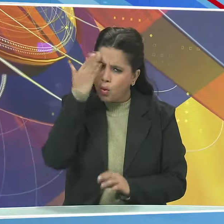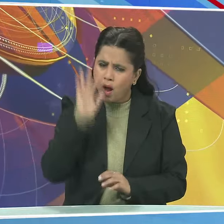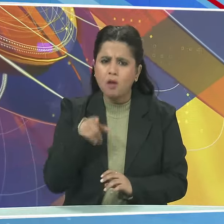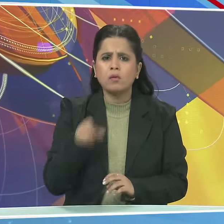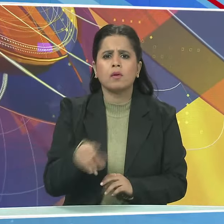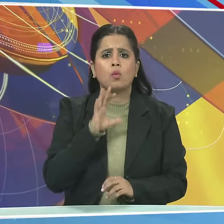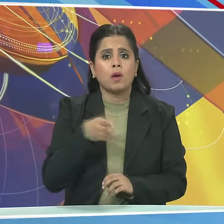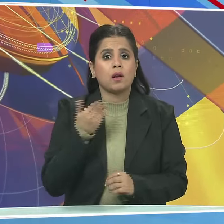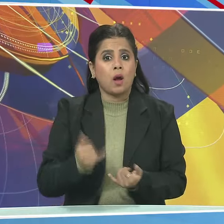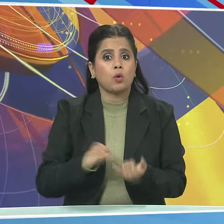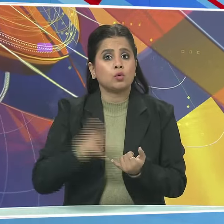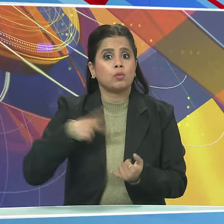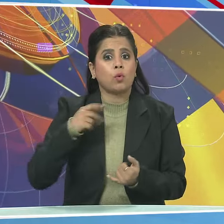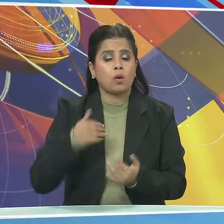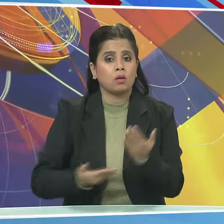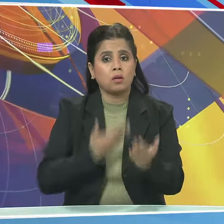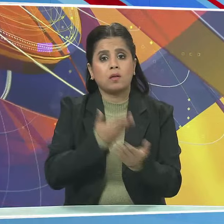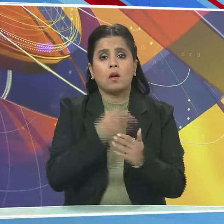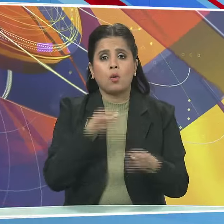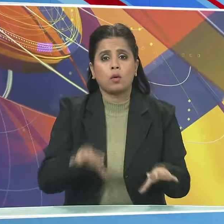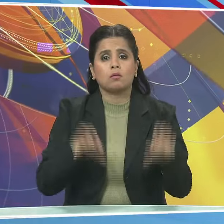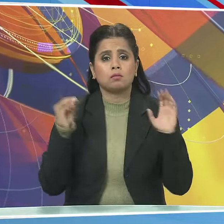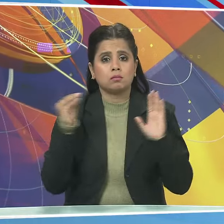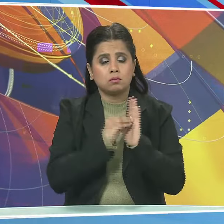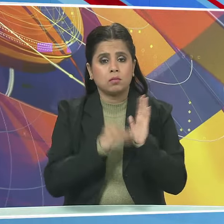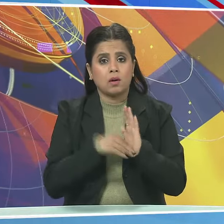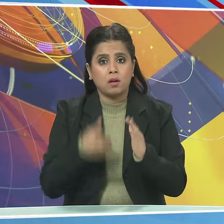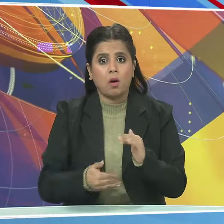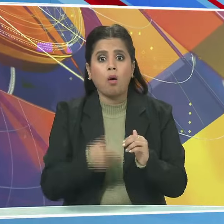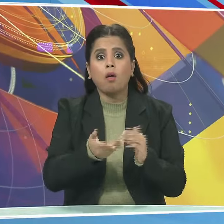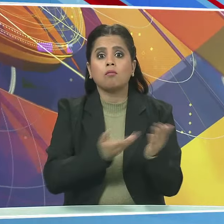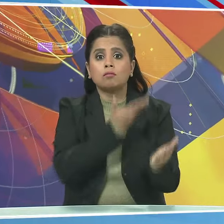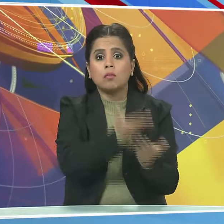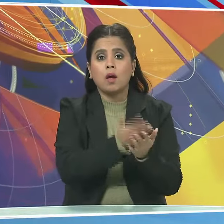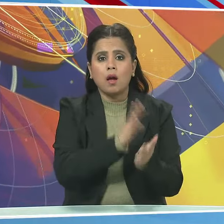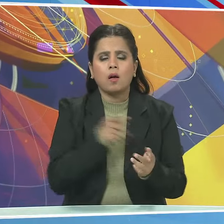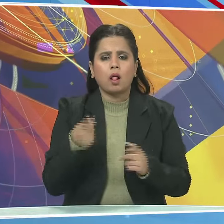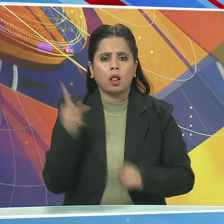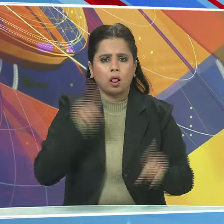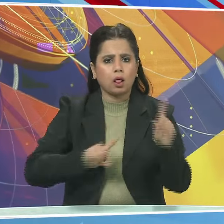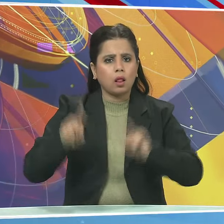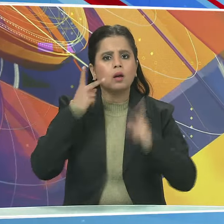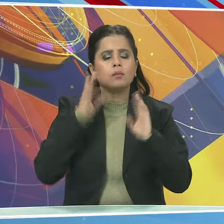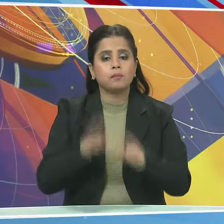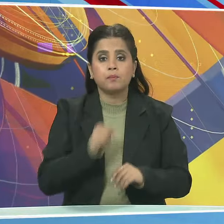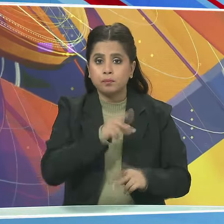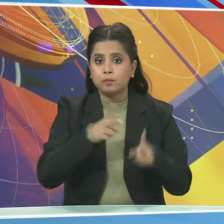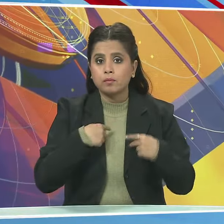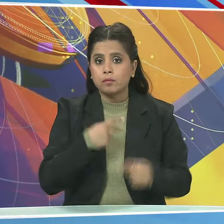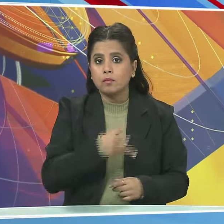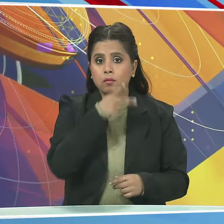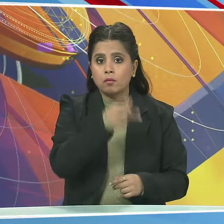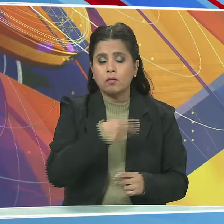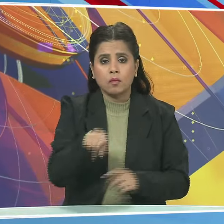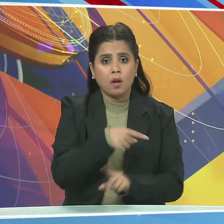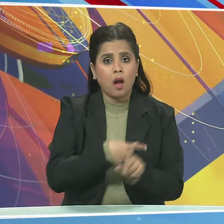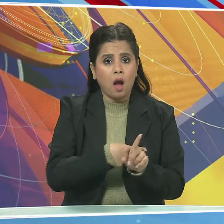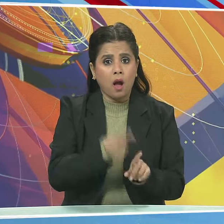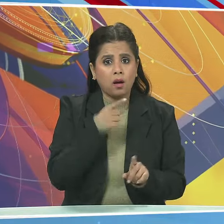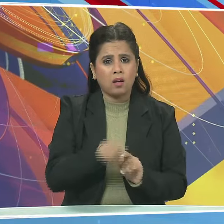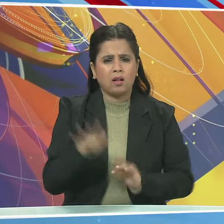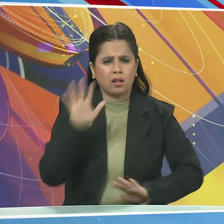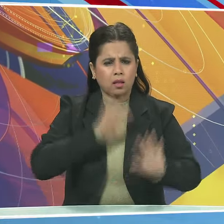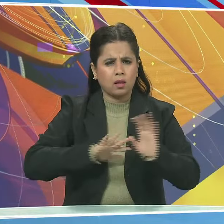मामला सुप्रेम कोट की एक सम्विधानिक पीट के समाक्ष लंबित है सॉलिसिटी जनरल ने आगे कहा कि विरोध और